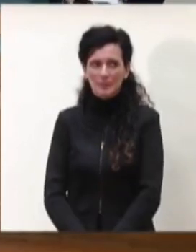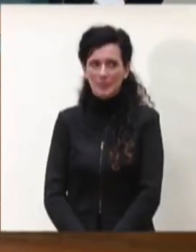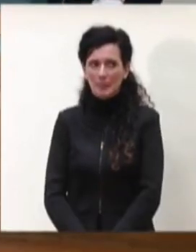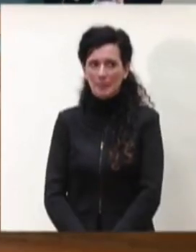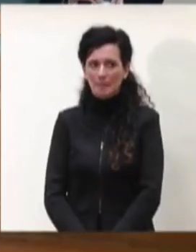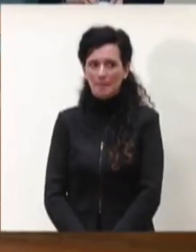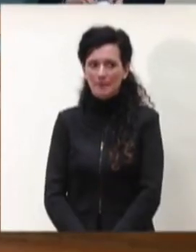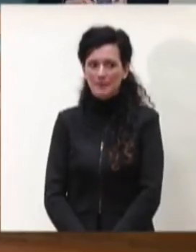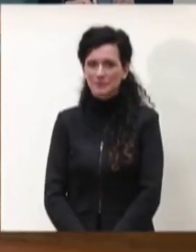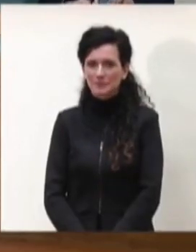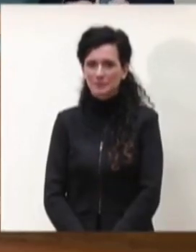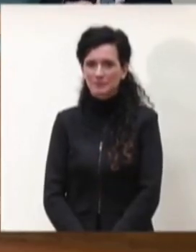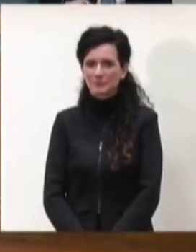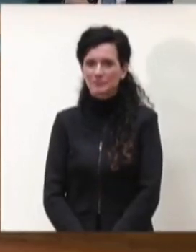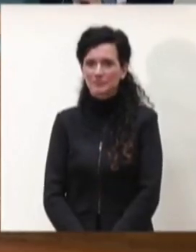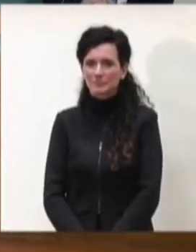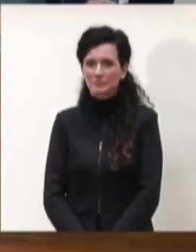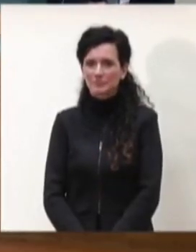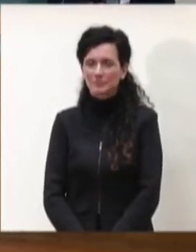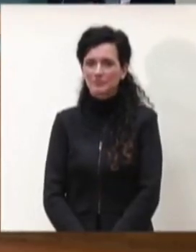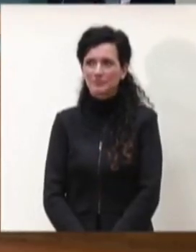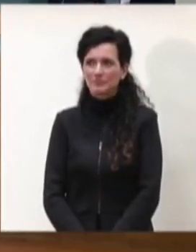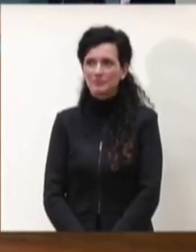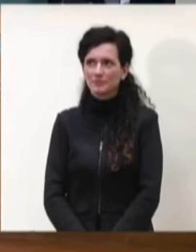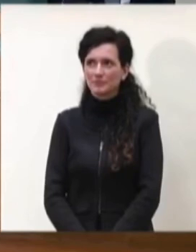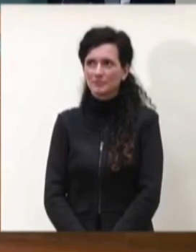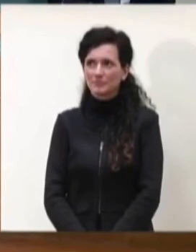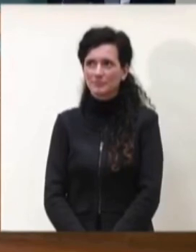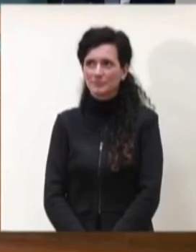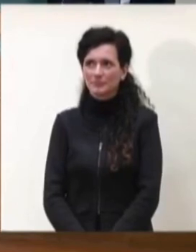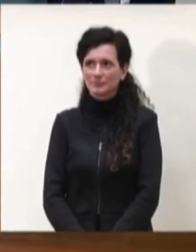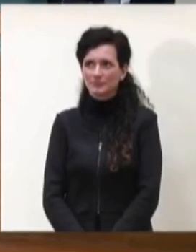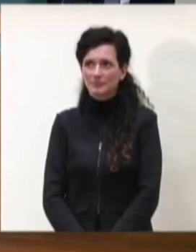c'è una...